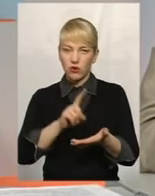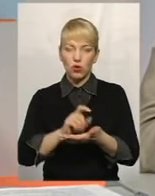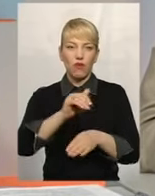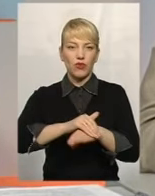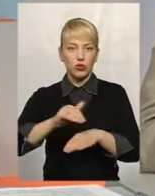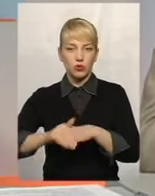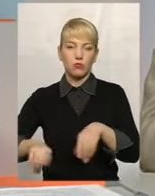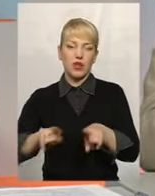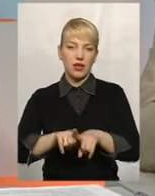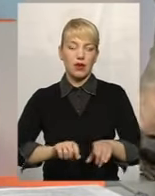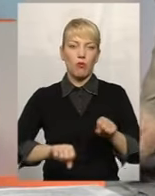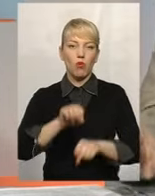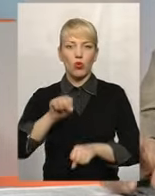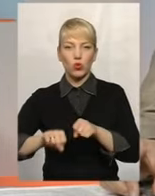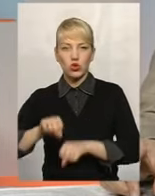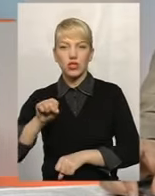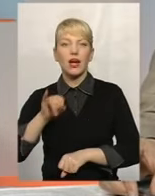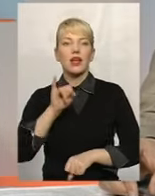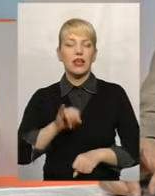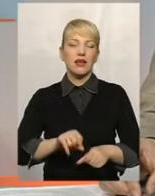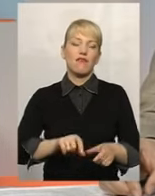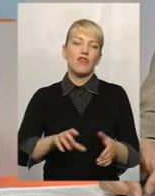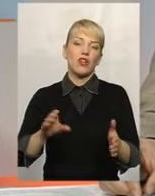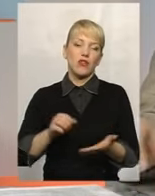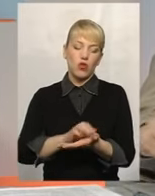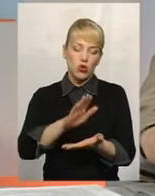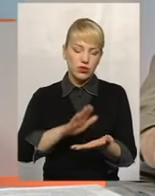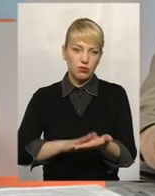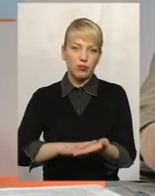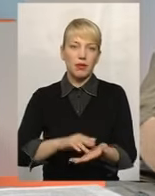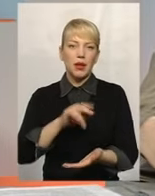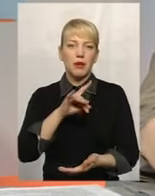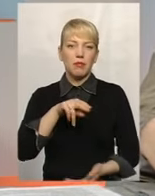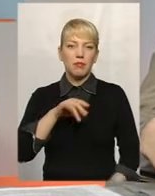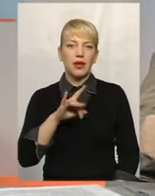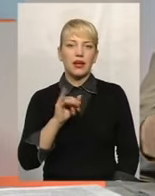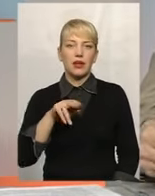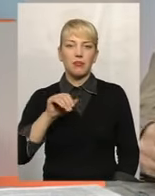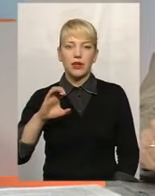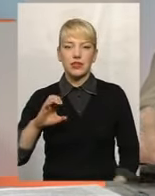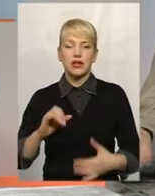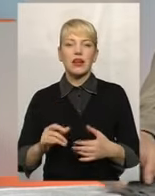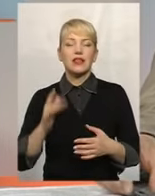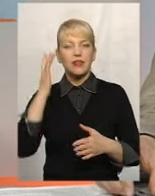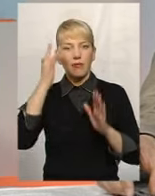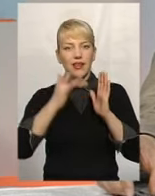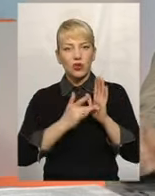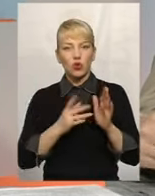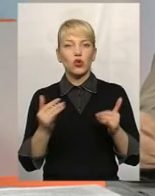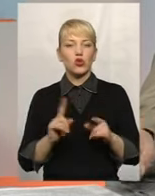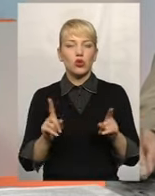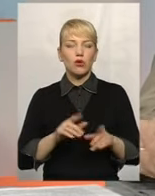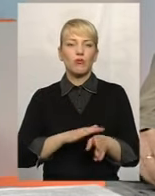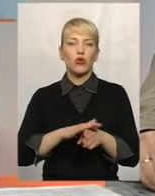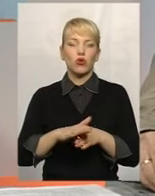такі порушення і вносимо припис з метою вжиття заходів для дотримання цих норм або